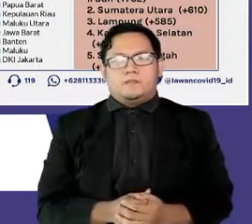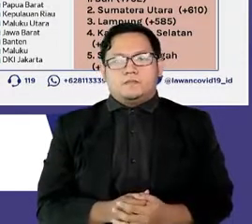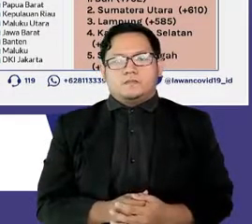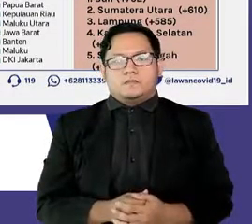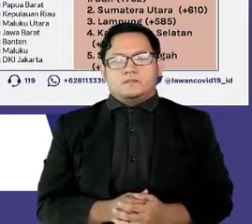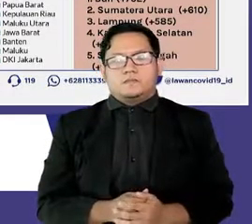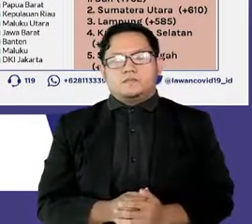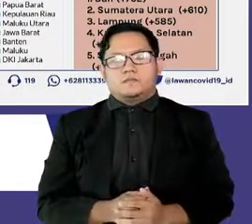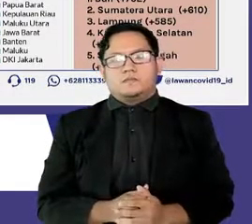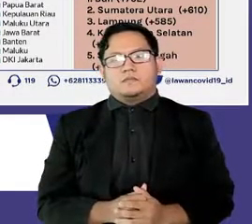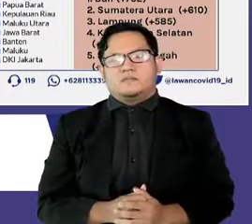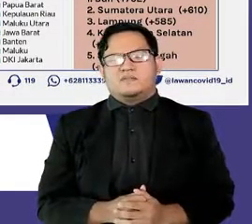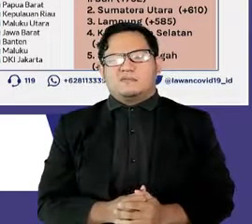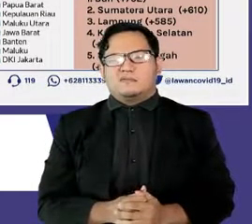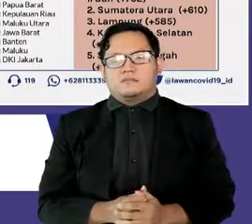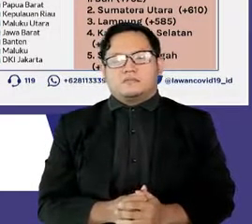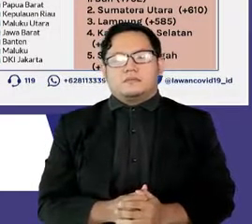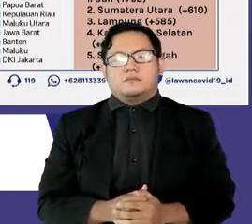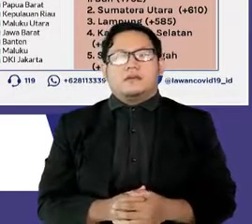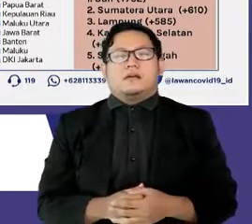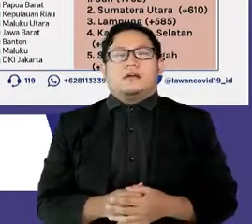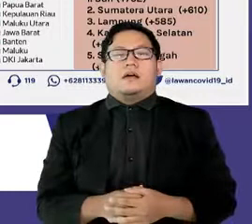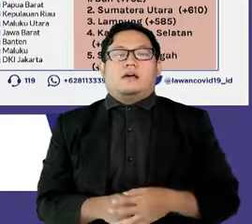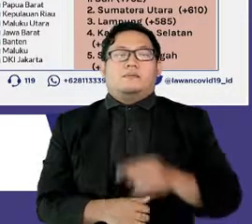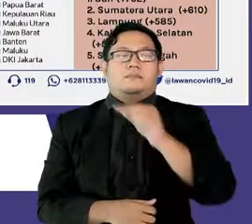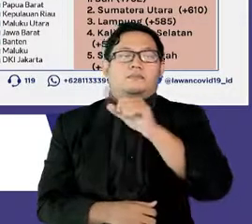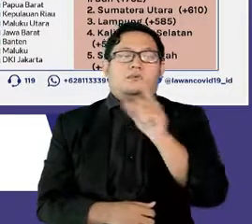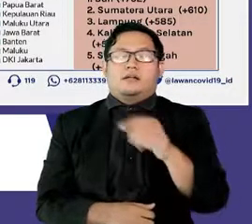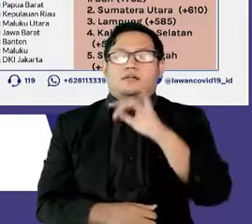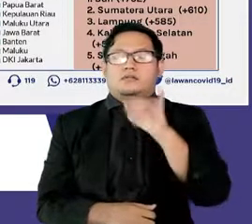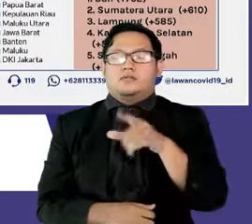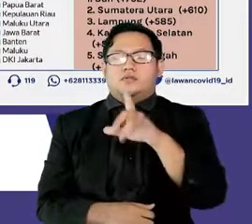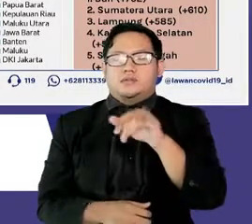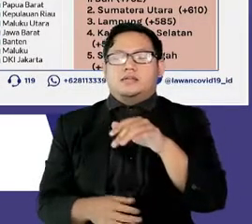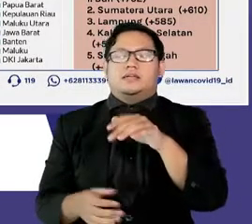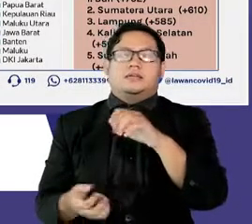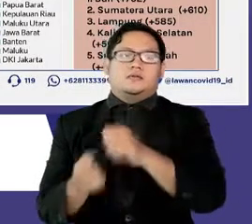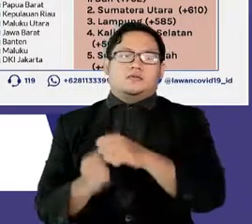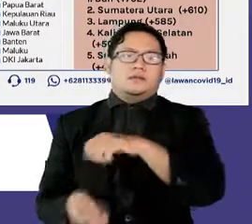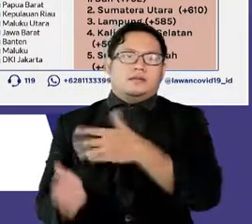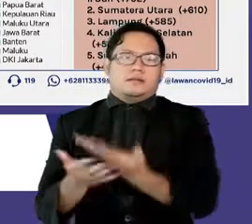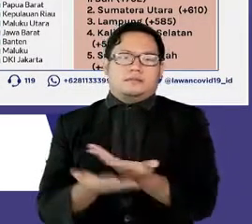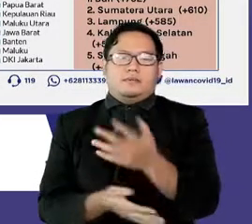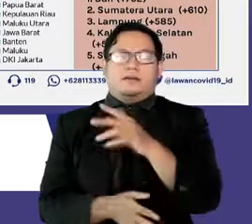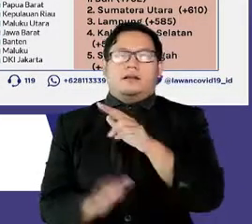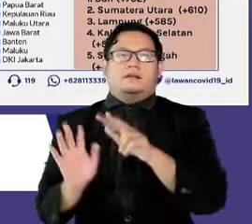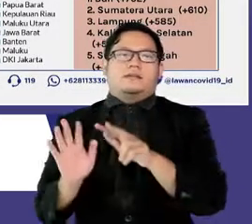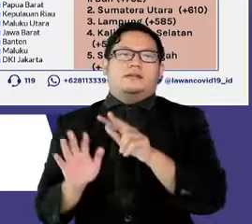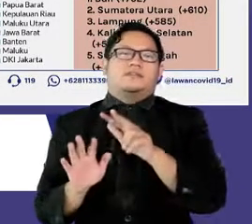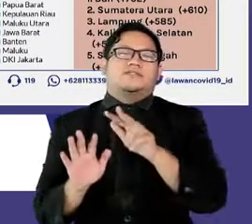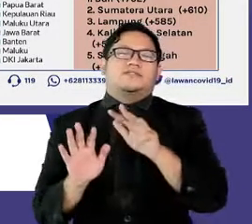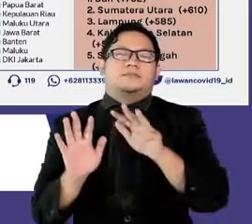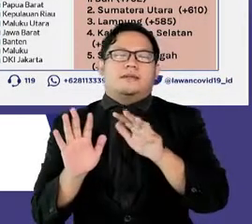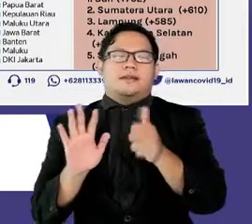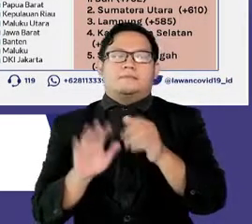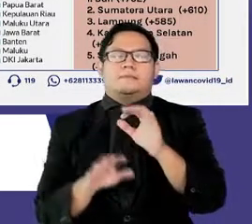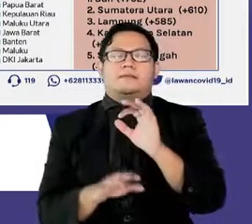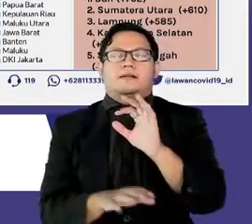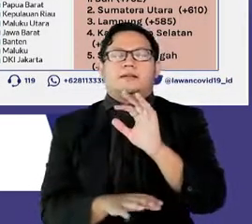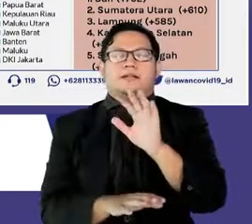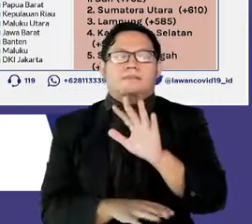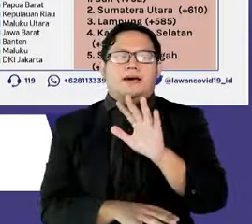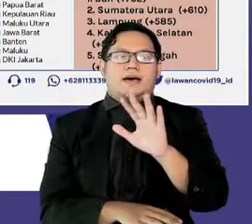.281, sedangkan pada bulan Juli sebesar 896.501.